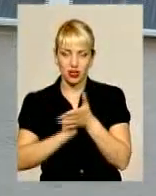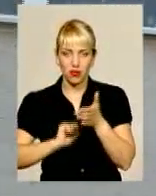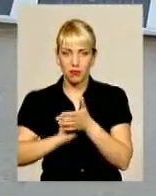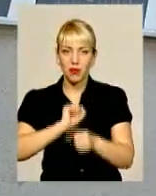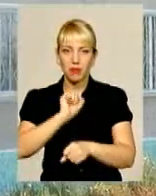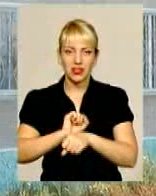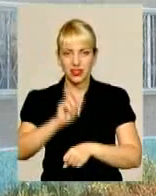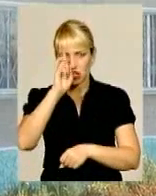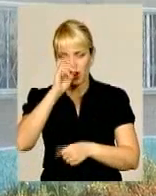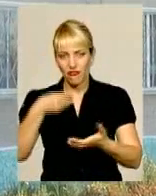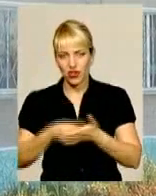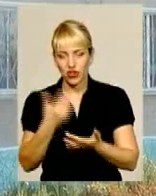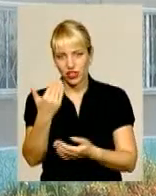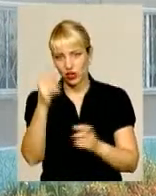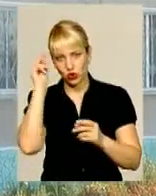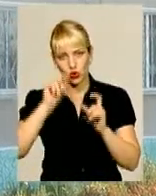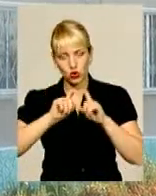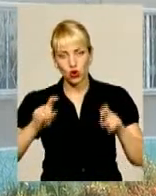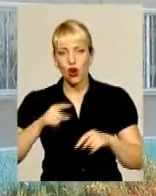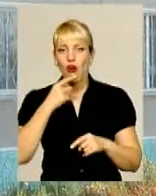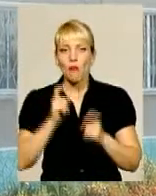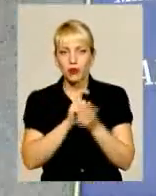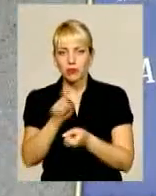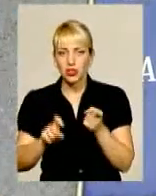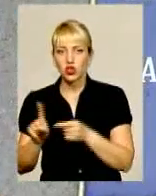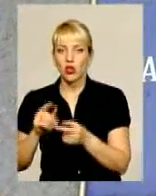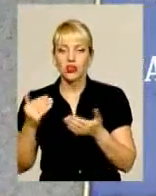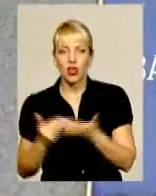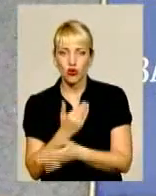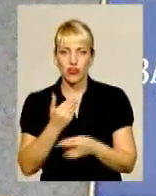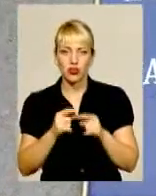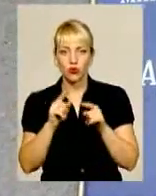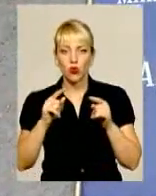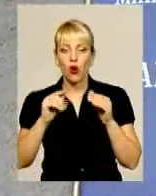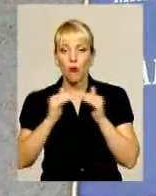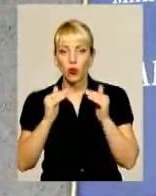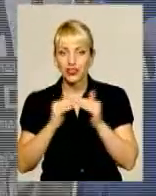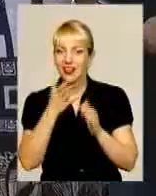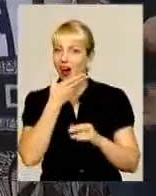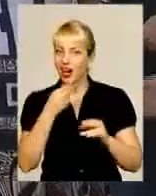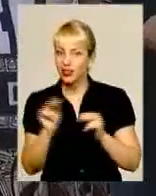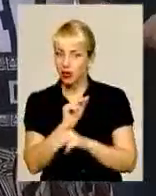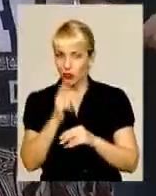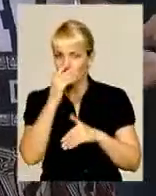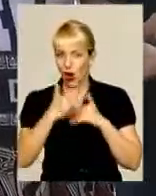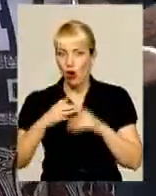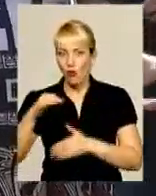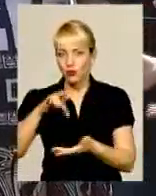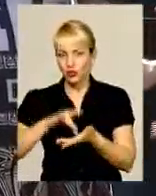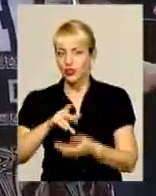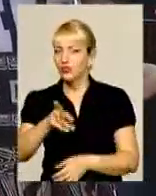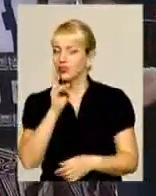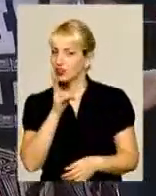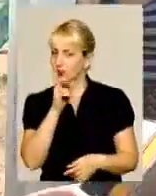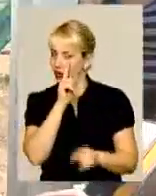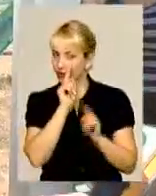державного фінансування їхньої школи. Тут подейкують на новеньку будівлю із гарним ремонтом, та неподалік обласного центру хтось таки